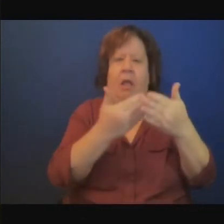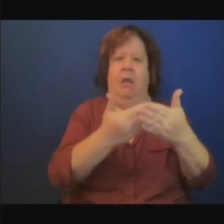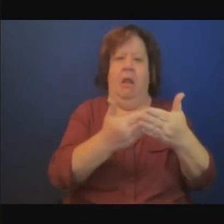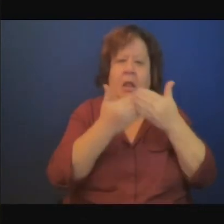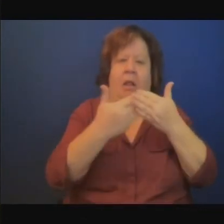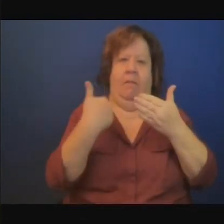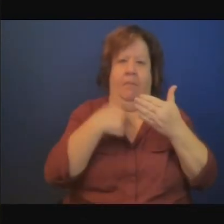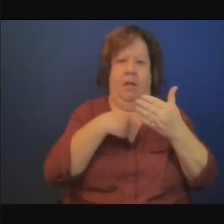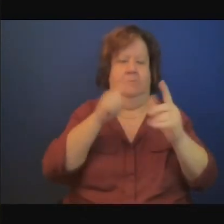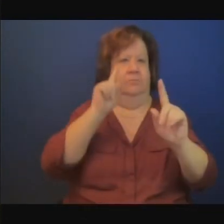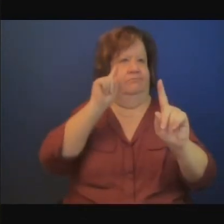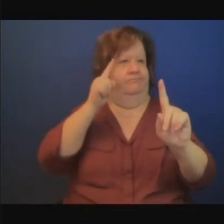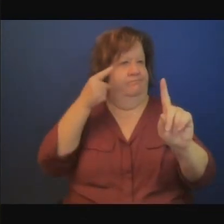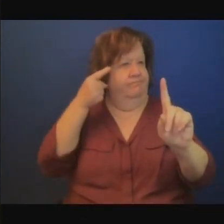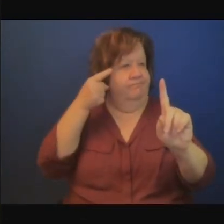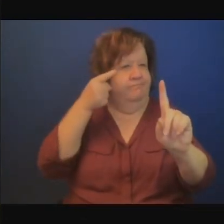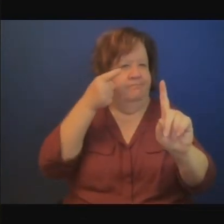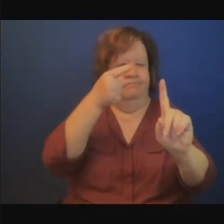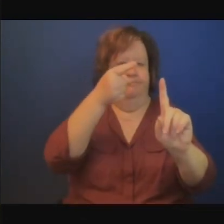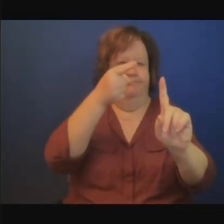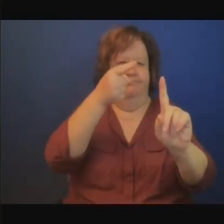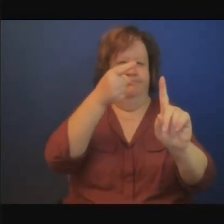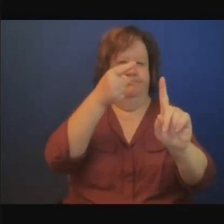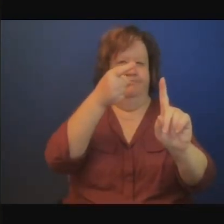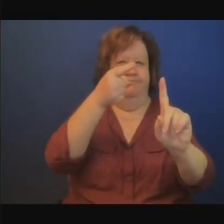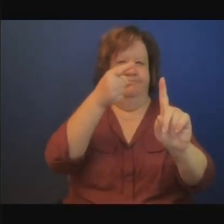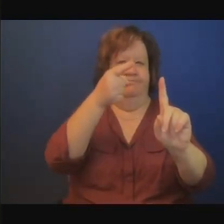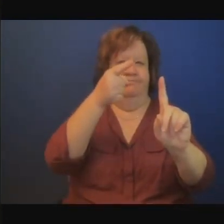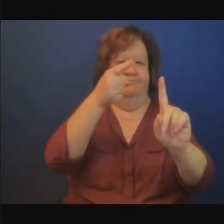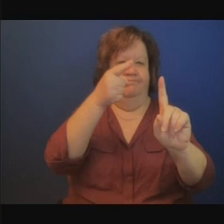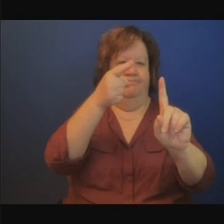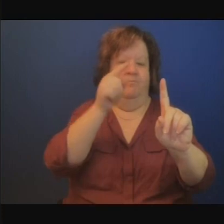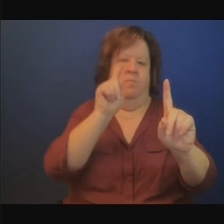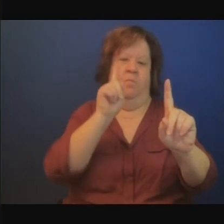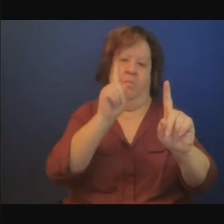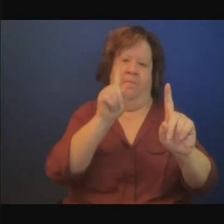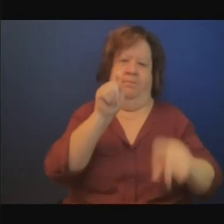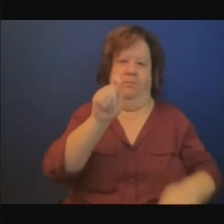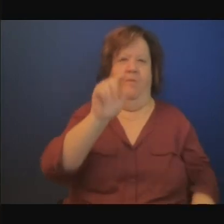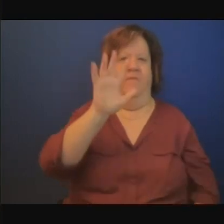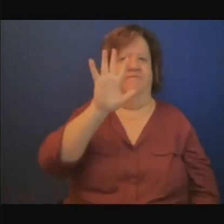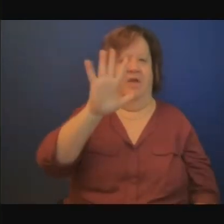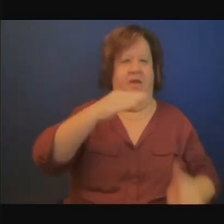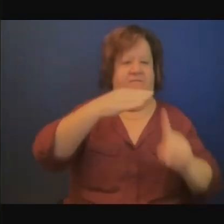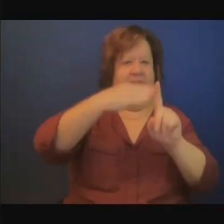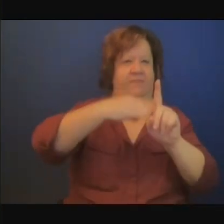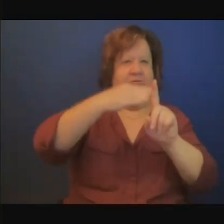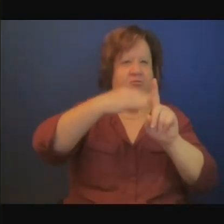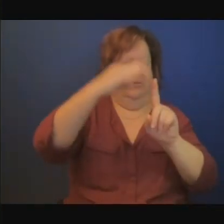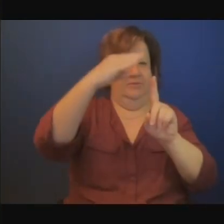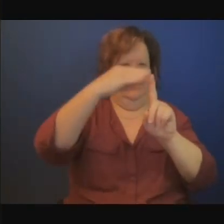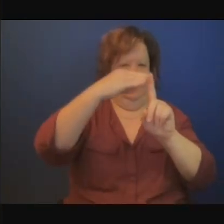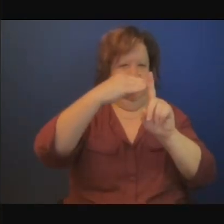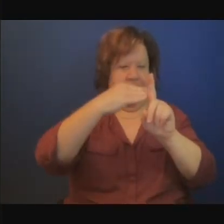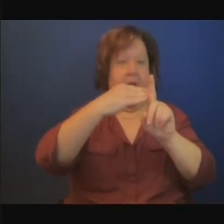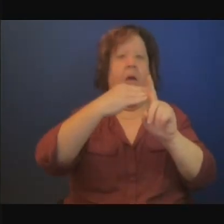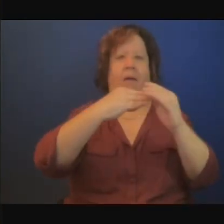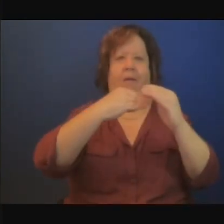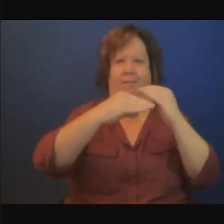,5 degré. Il faut aussi une certaine transparence au niveau des engagements pris par les pays développés.